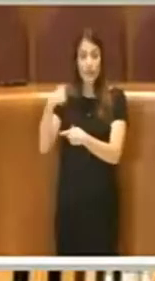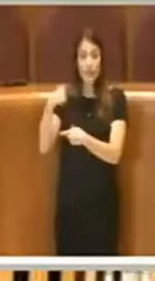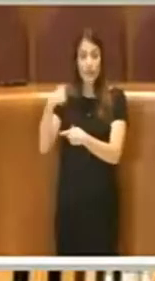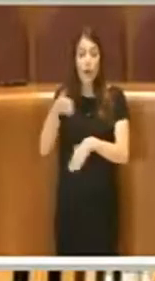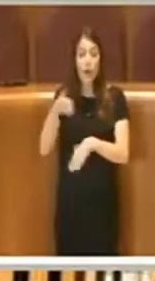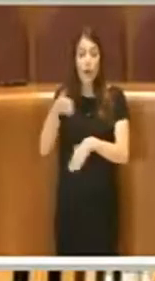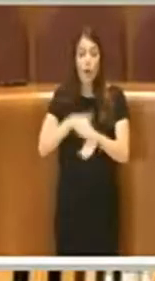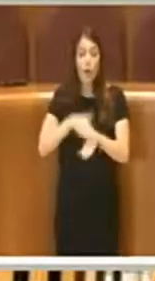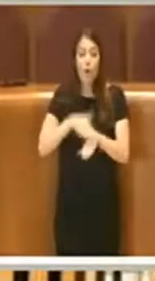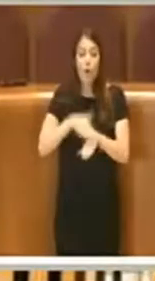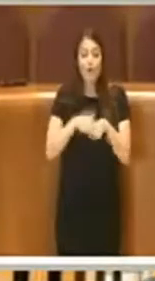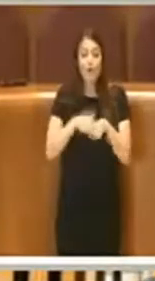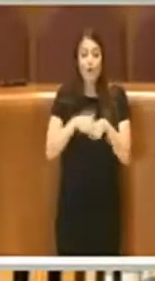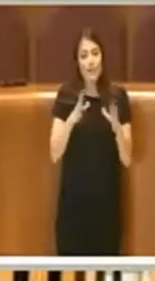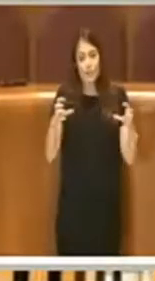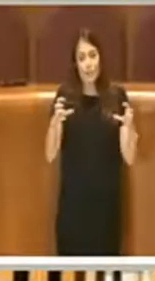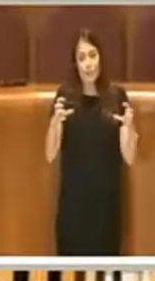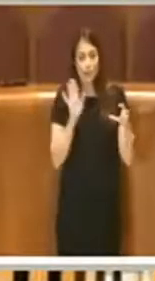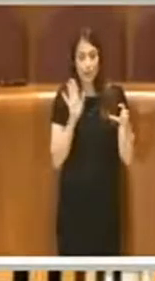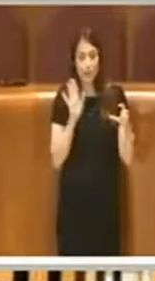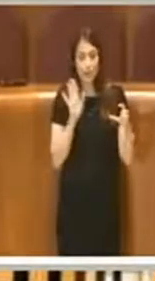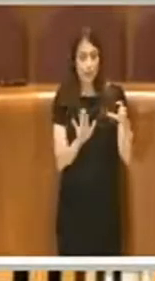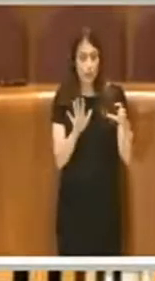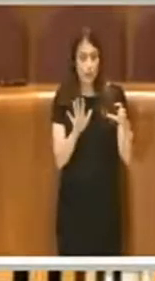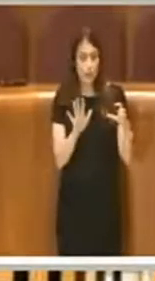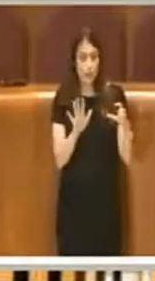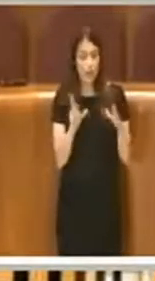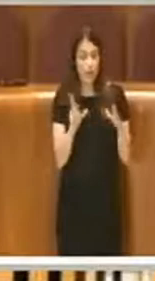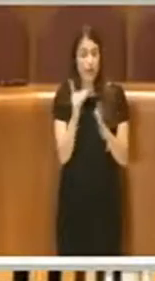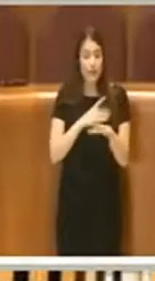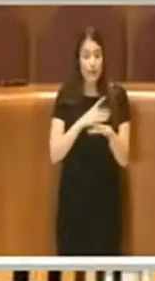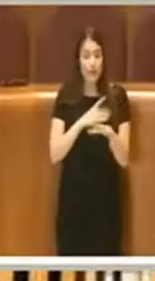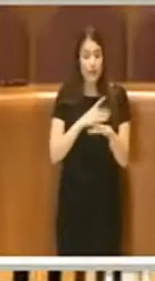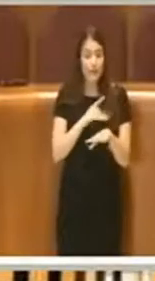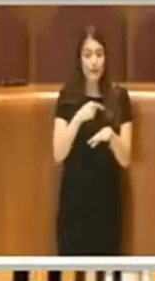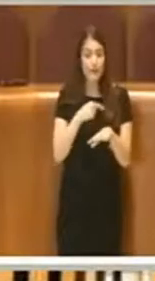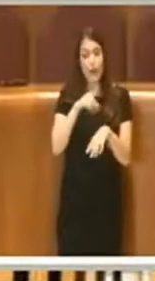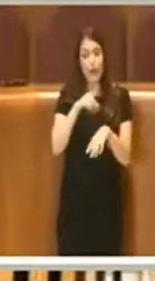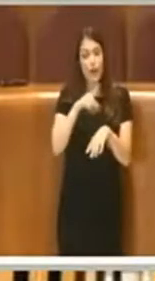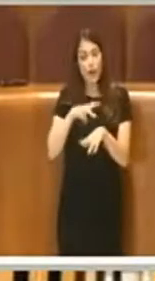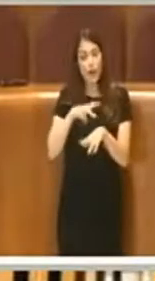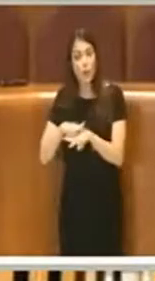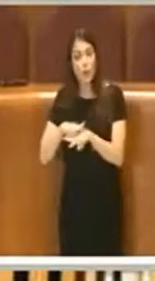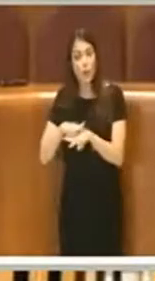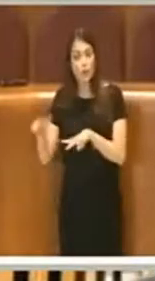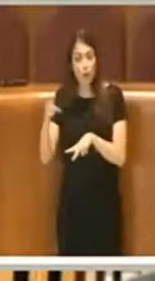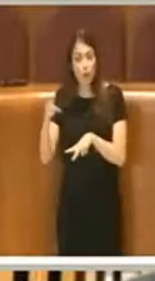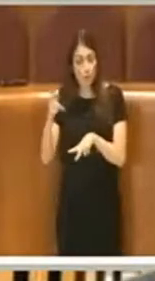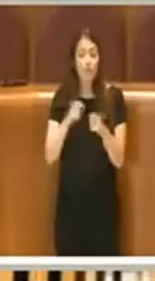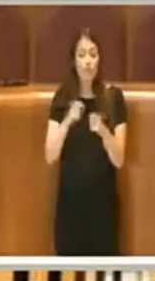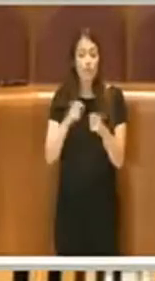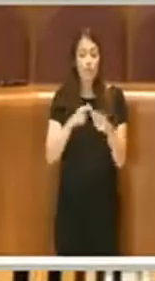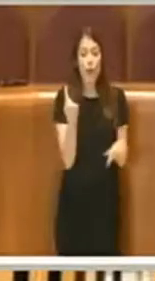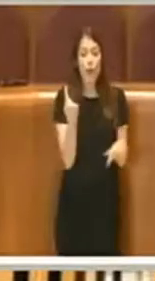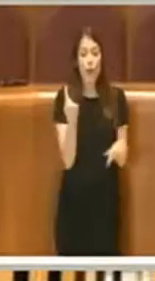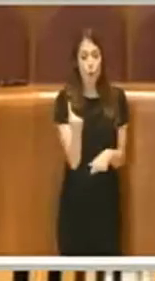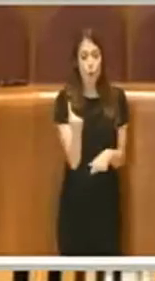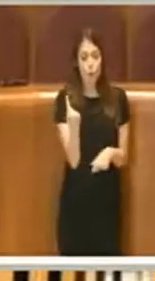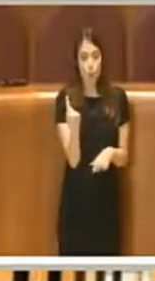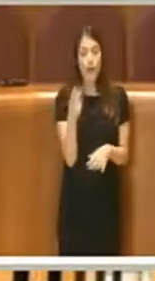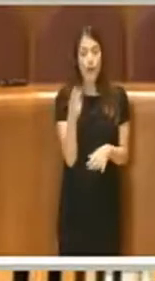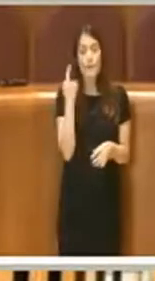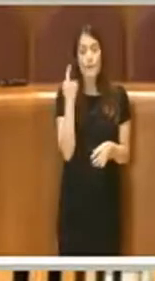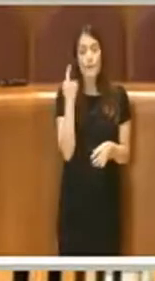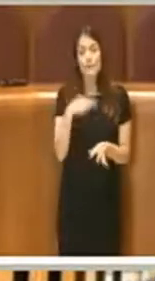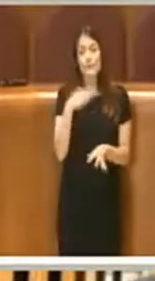competenza sugli impianti dipartimentali o municipali, la città è una sola. E quindi ovviamente da